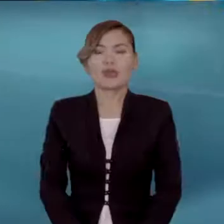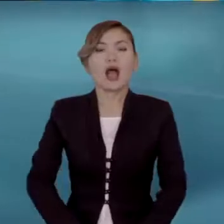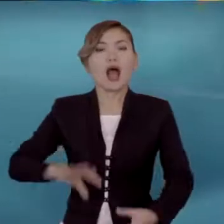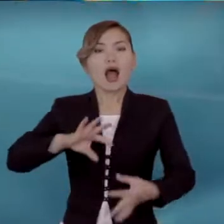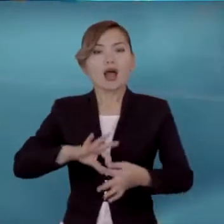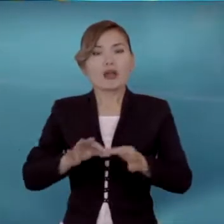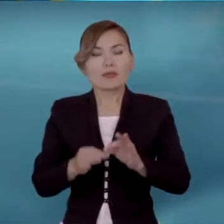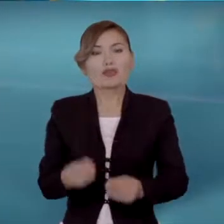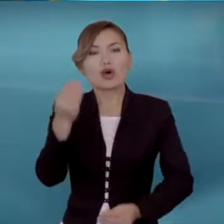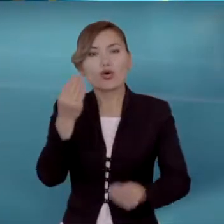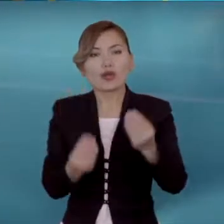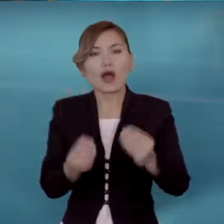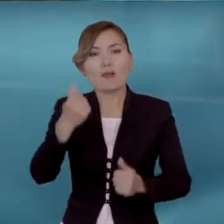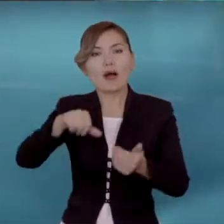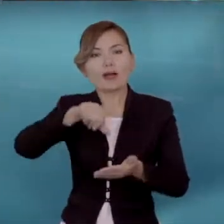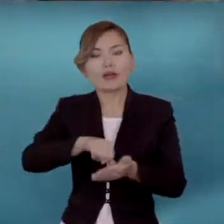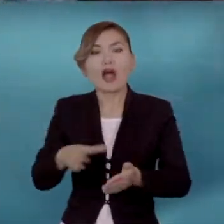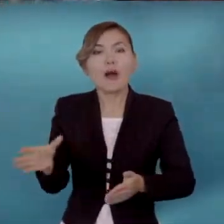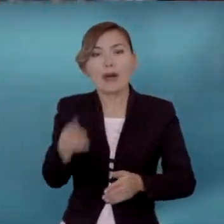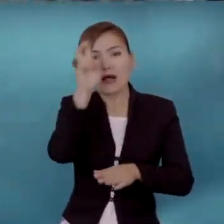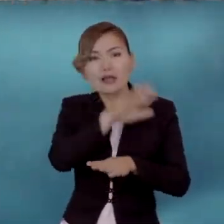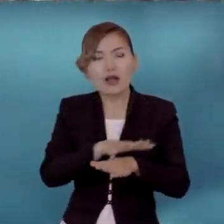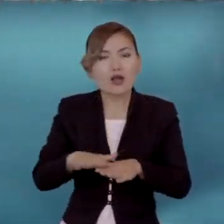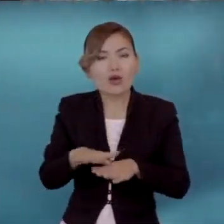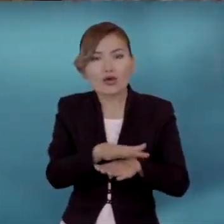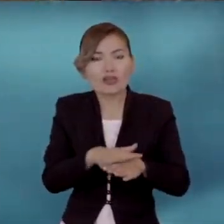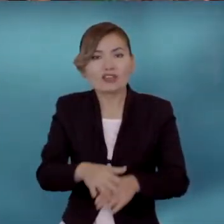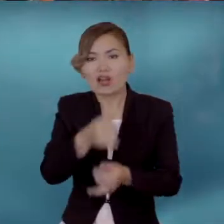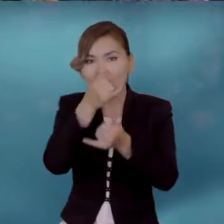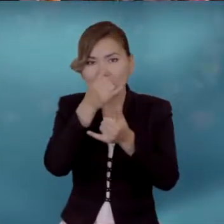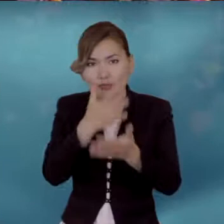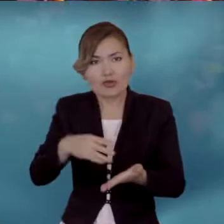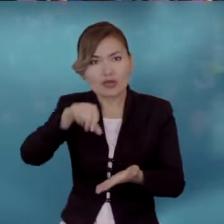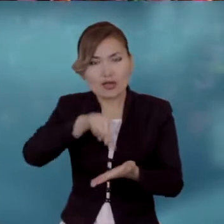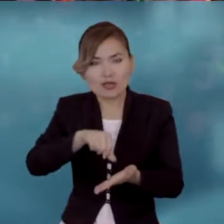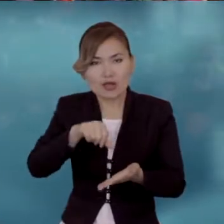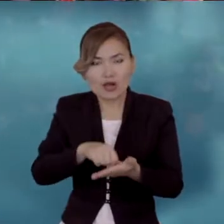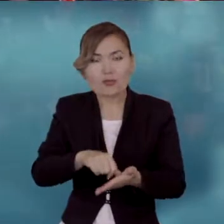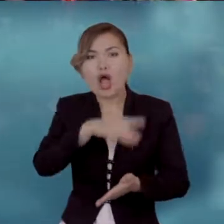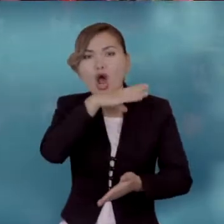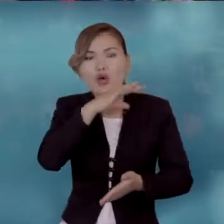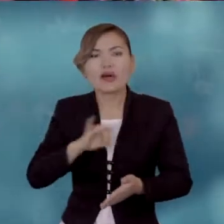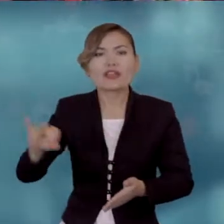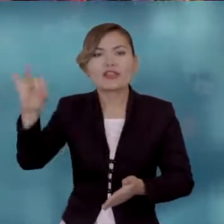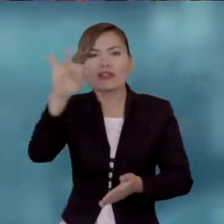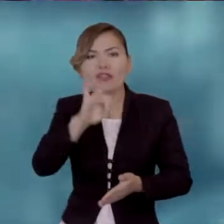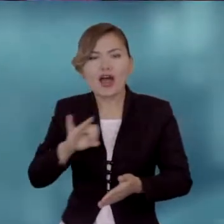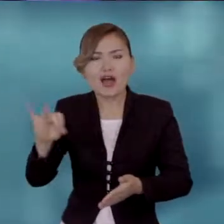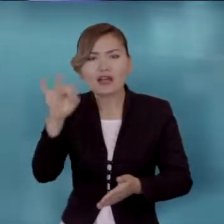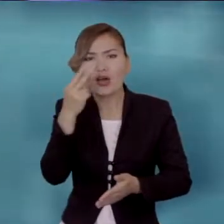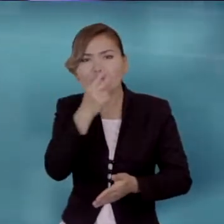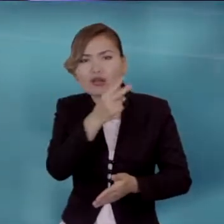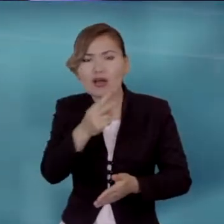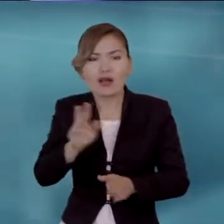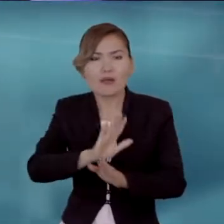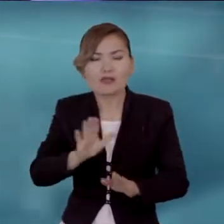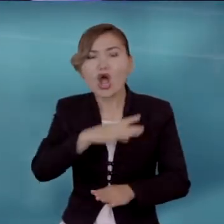Олимпиада ойындарына қатсу мүмкіндігі барлық мемлекеттерге бірдей бүйіра бермей. Өзінің санжылдық тарихи болмысына қармастан, көптеген елдерге